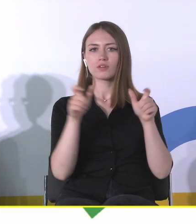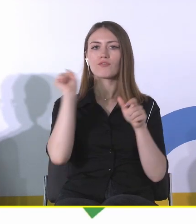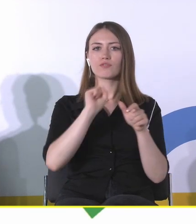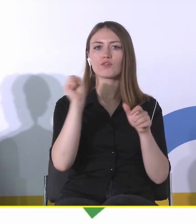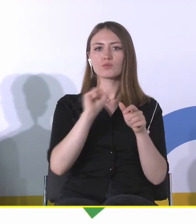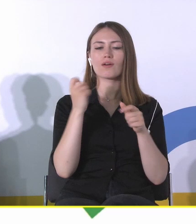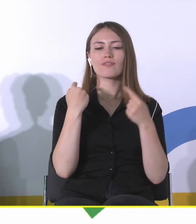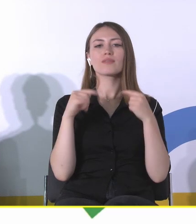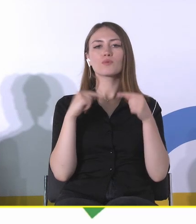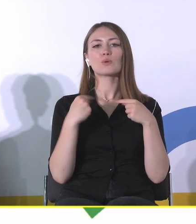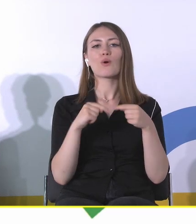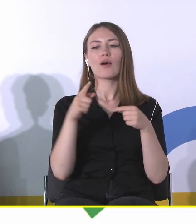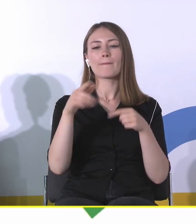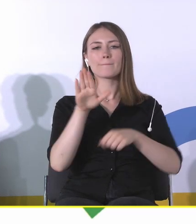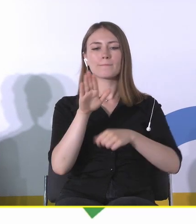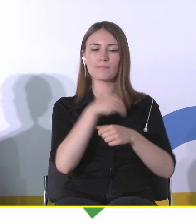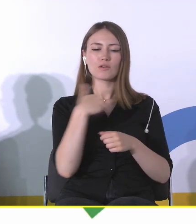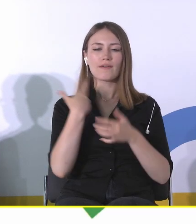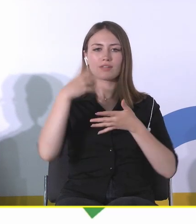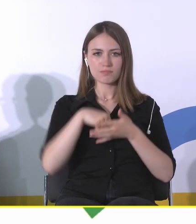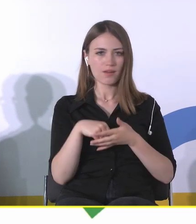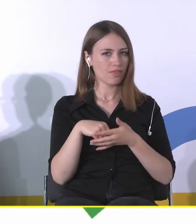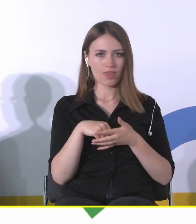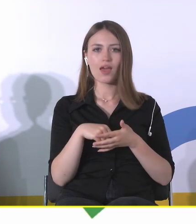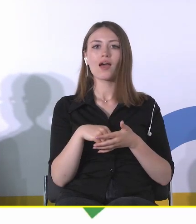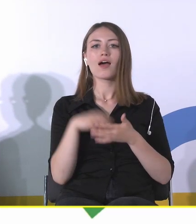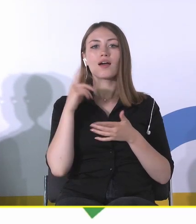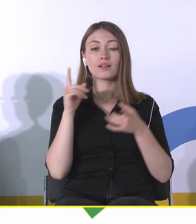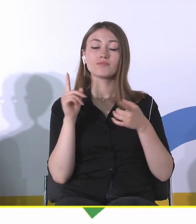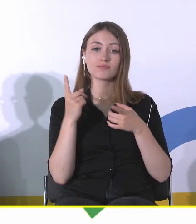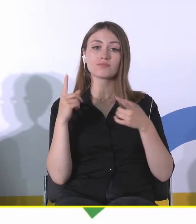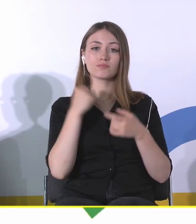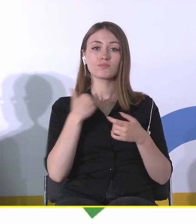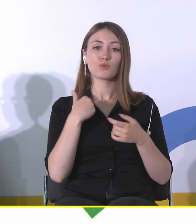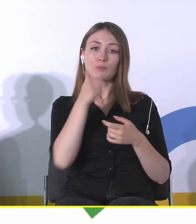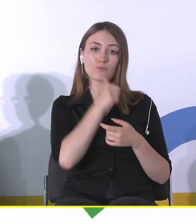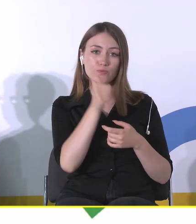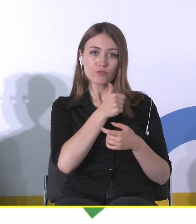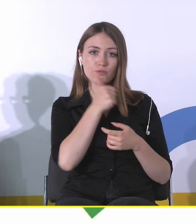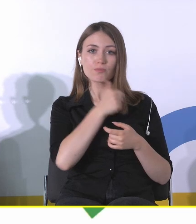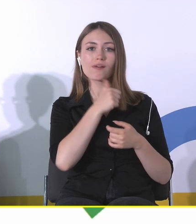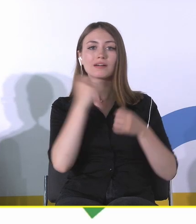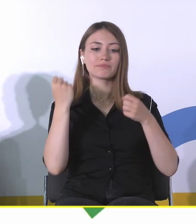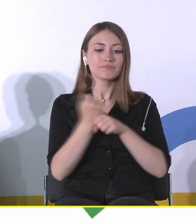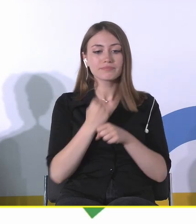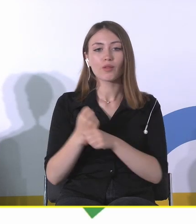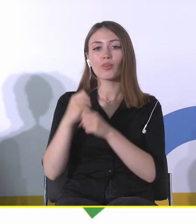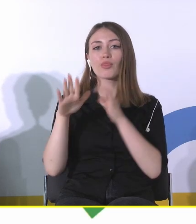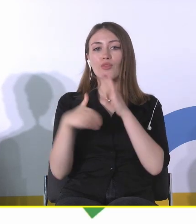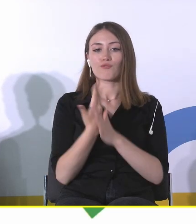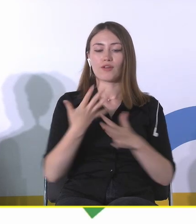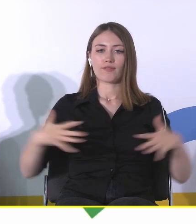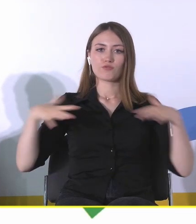do państwa polskiego w żaden sposób i próbowano stworzyć jakby nową tożsamość miasta,